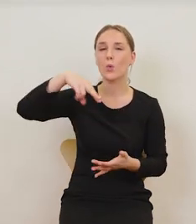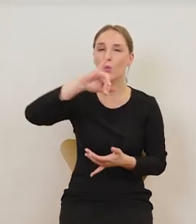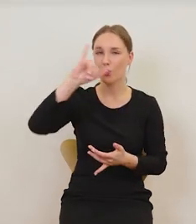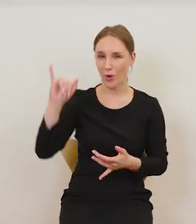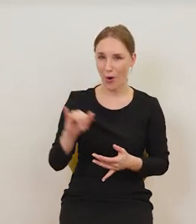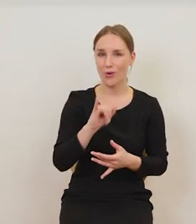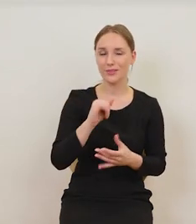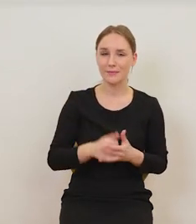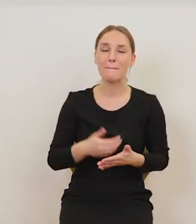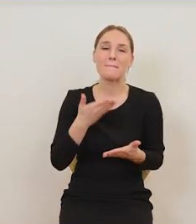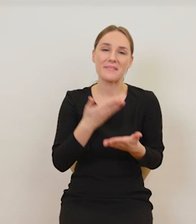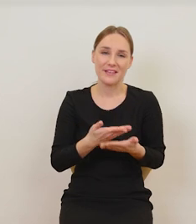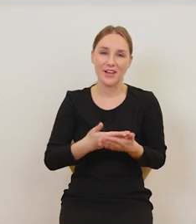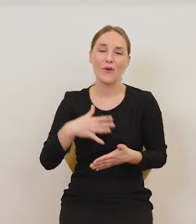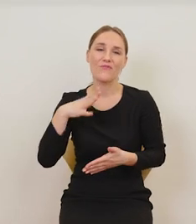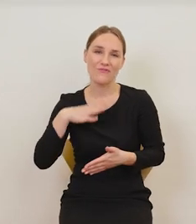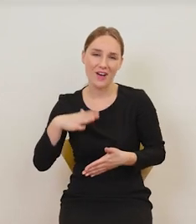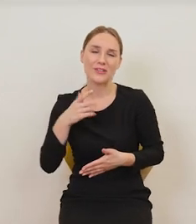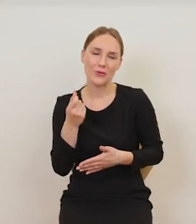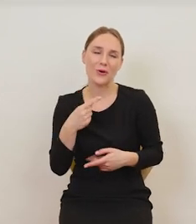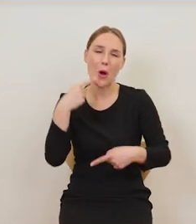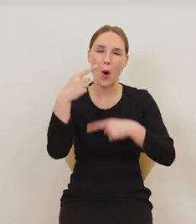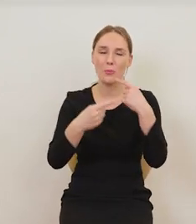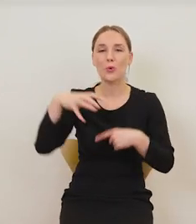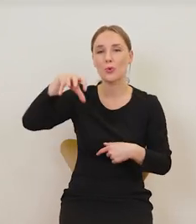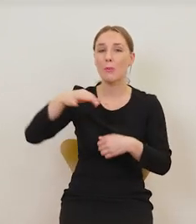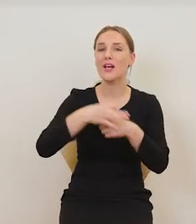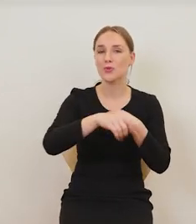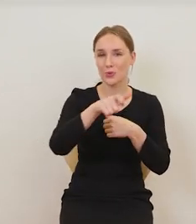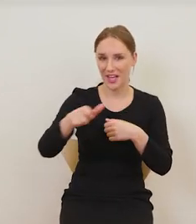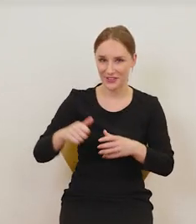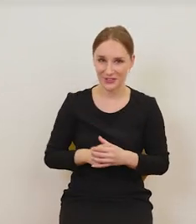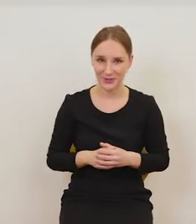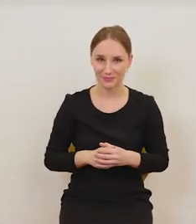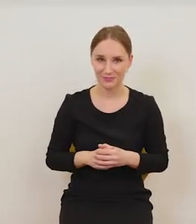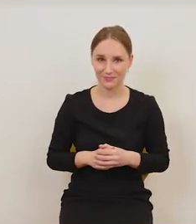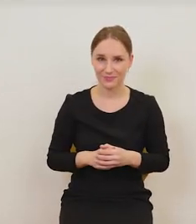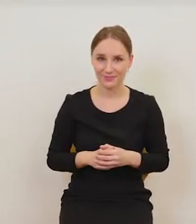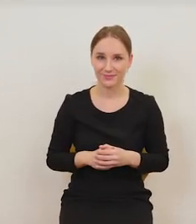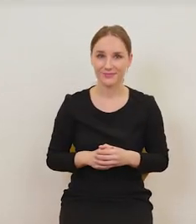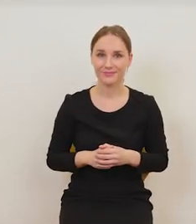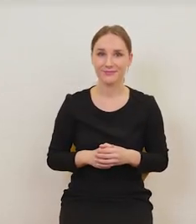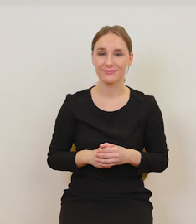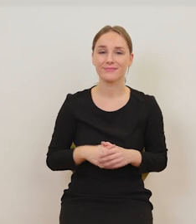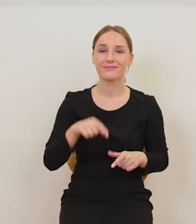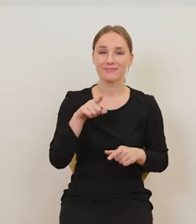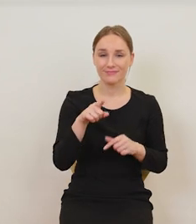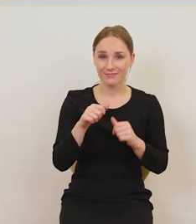Jagiellońskiego, więc warto przynajmniej wspomnieć o studentach. Tutaj jest